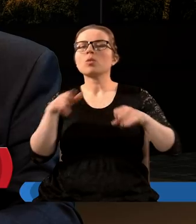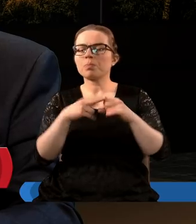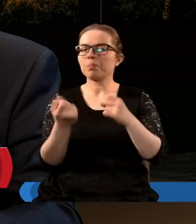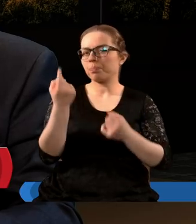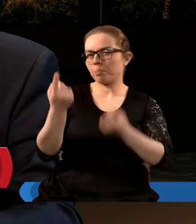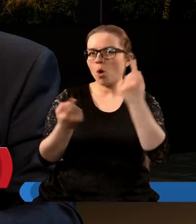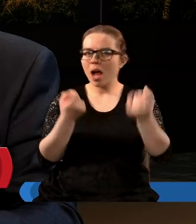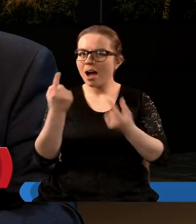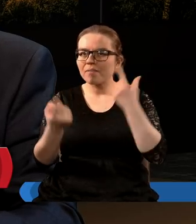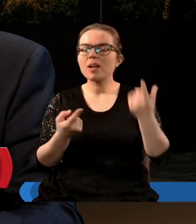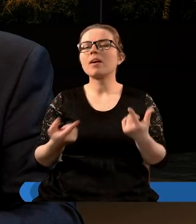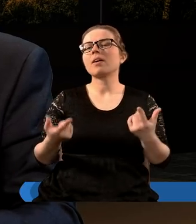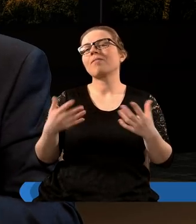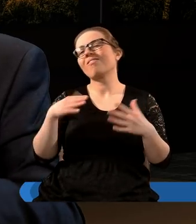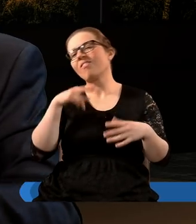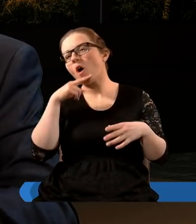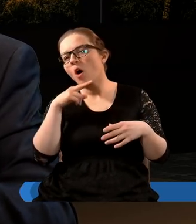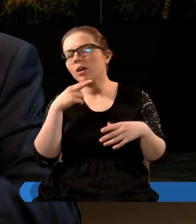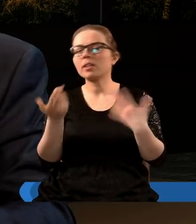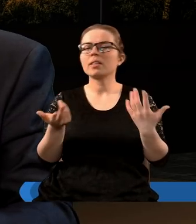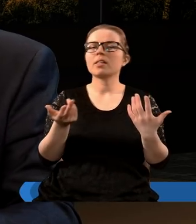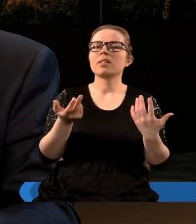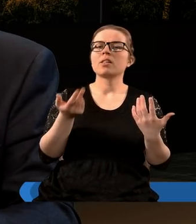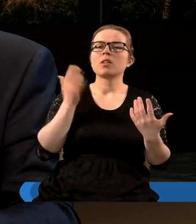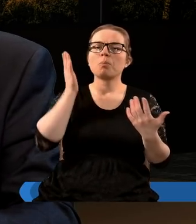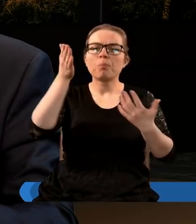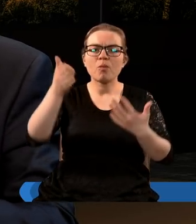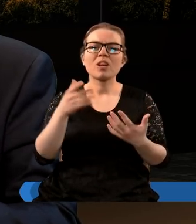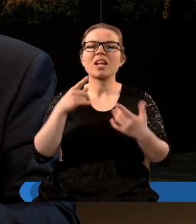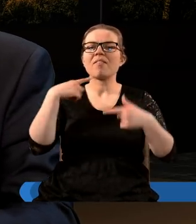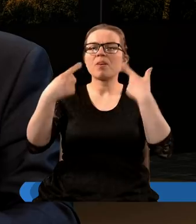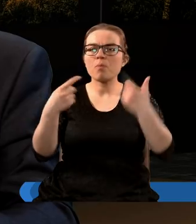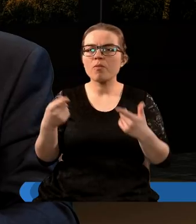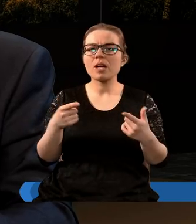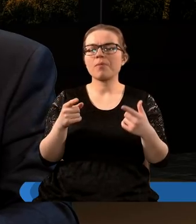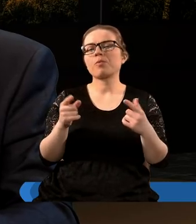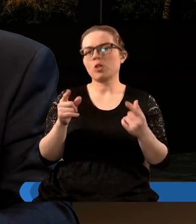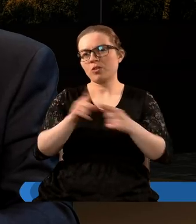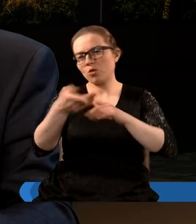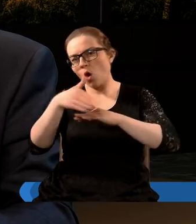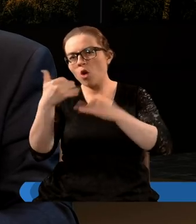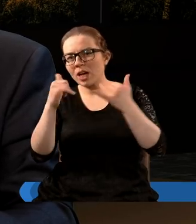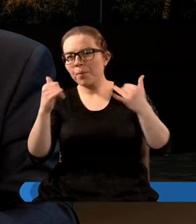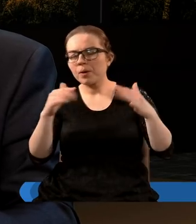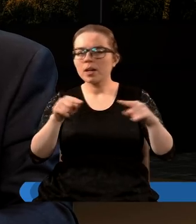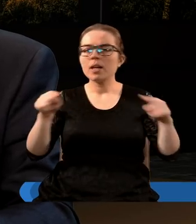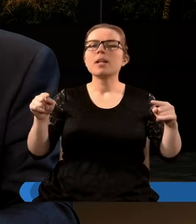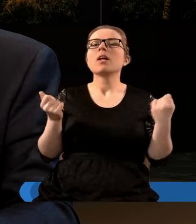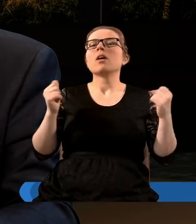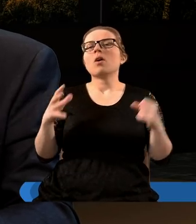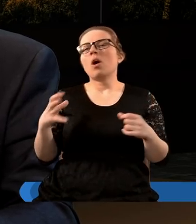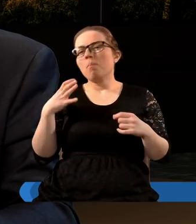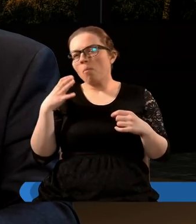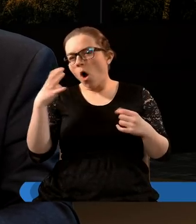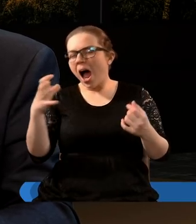pojawiają. Wielkie wody, to tak jak późniejsza wypowiedź w tym samym rozdziale wskaże, to są rejony